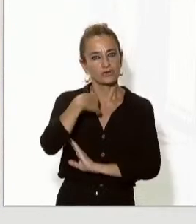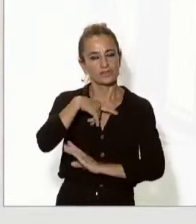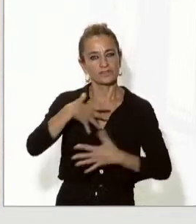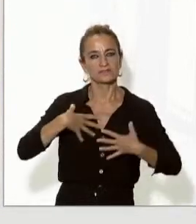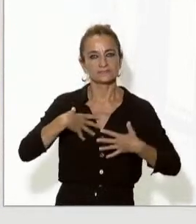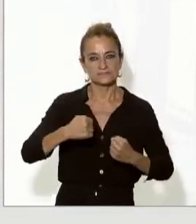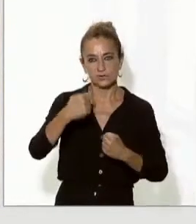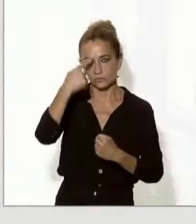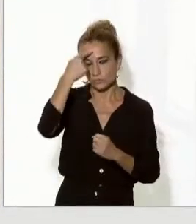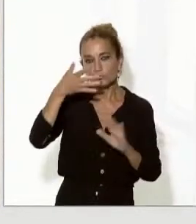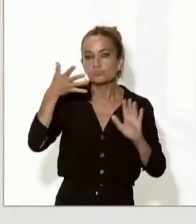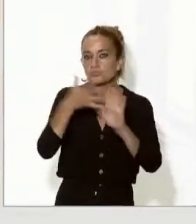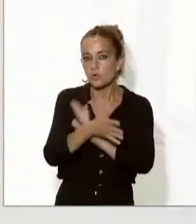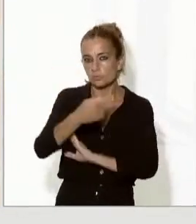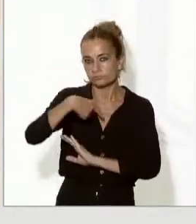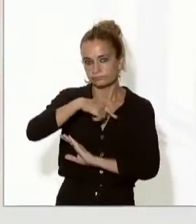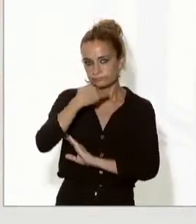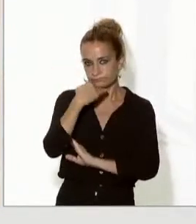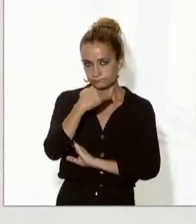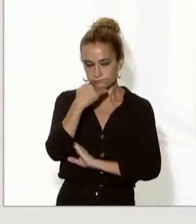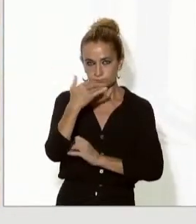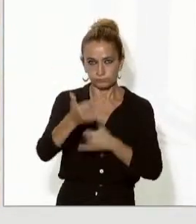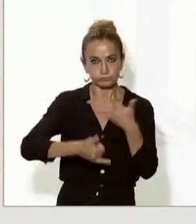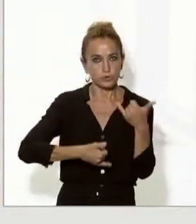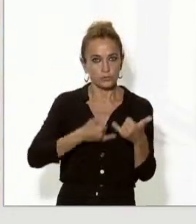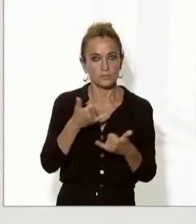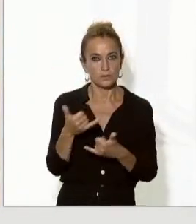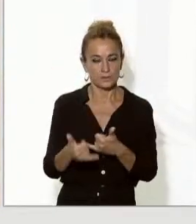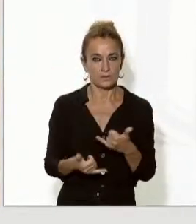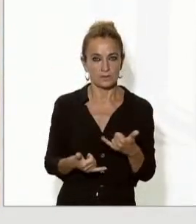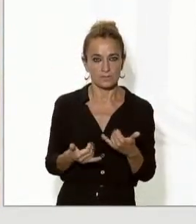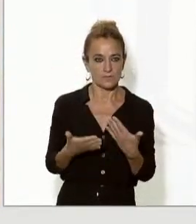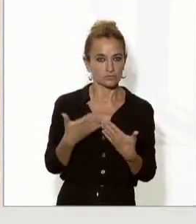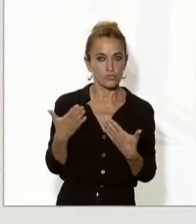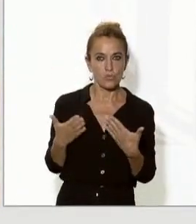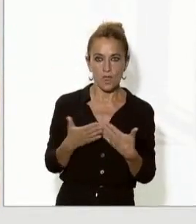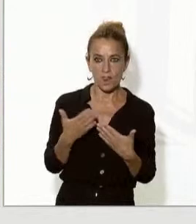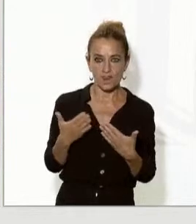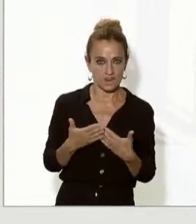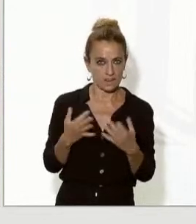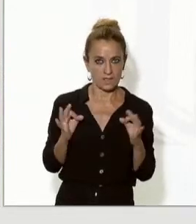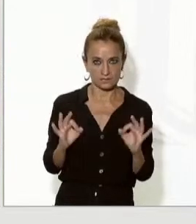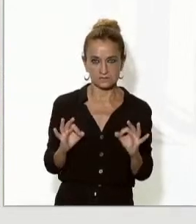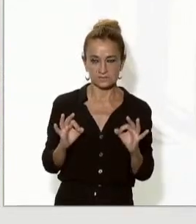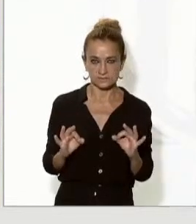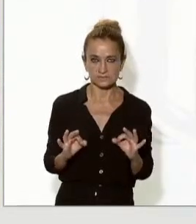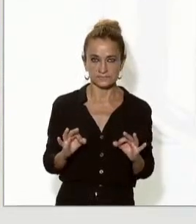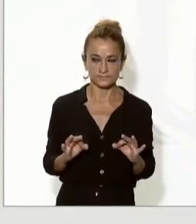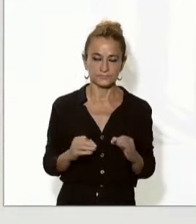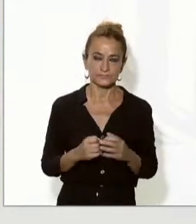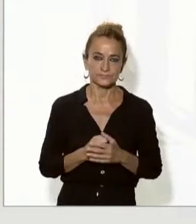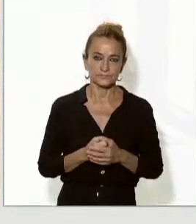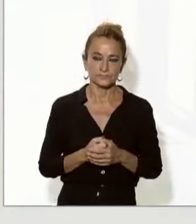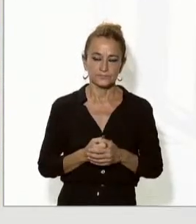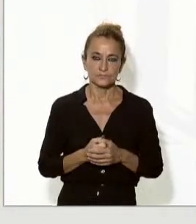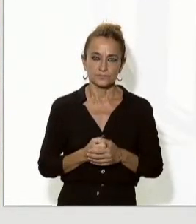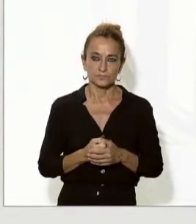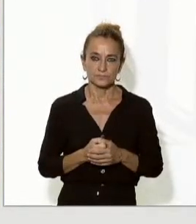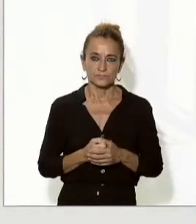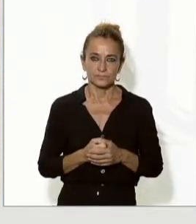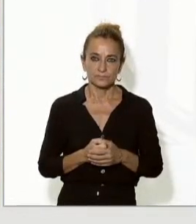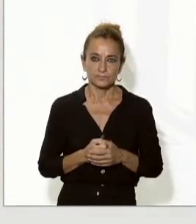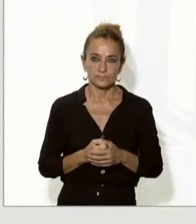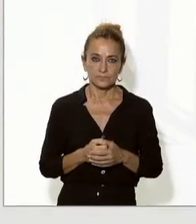perquè sabem que és una problemàtica de salut absolutament d'actualitat de rabiosa actualitat i que ha constituir